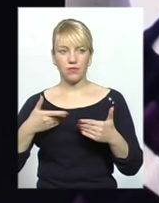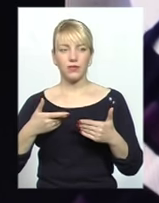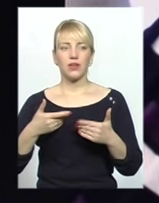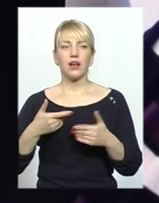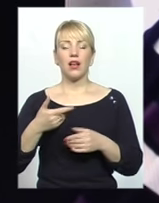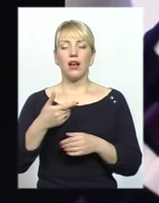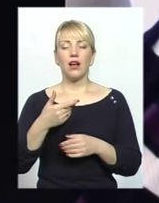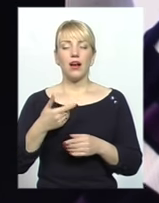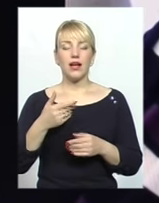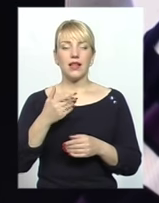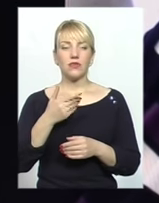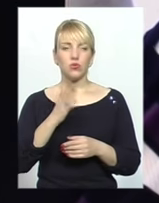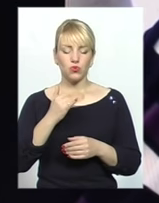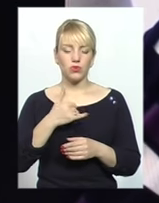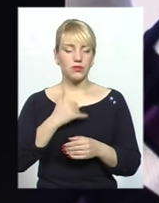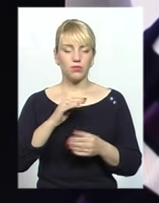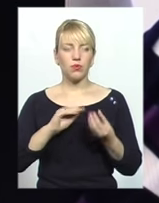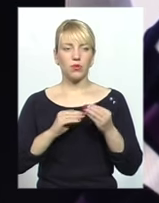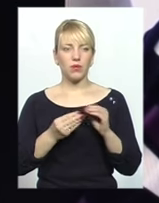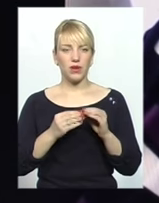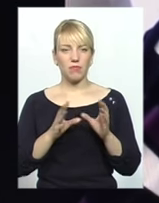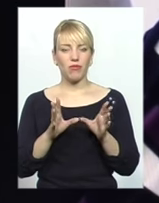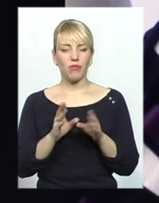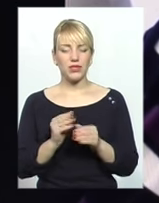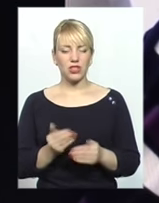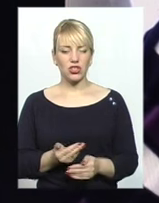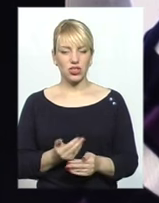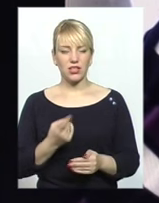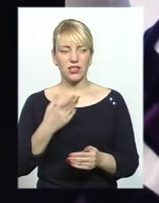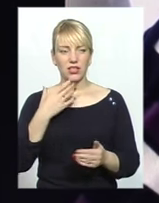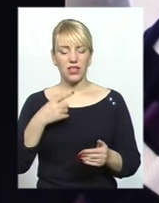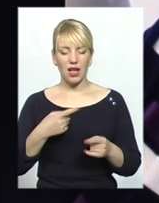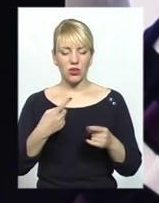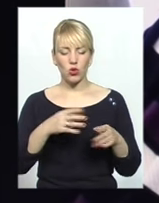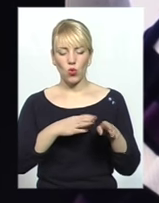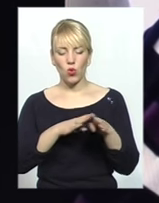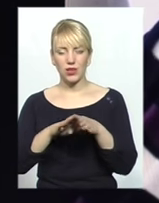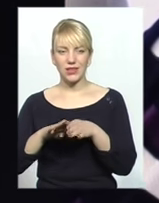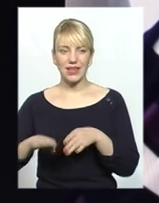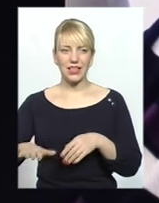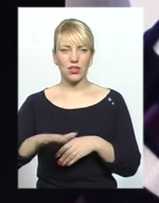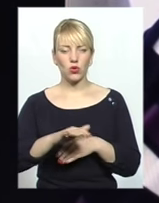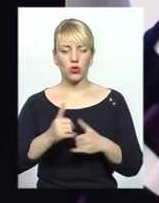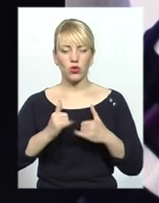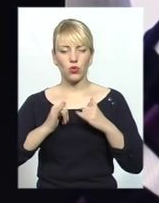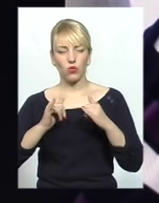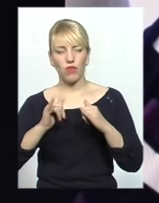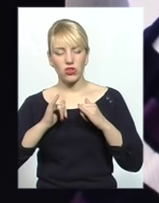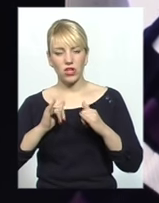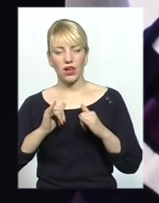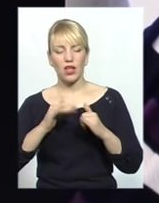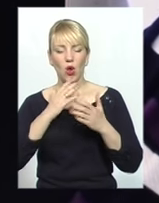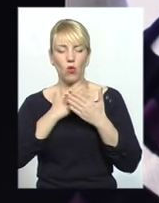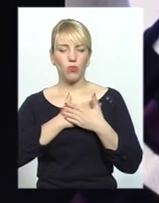нам буде проблематично жити з ними на одній території і вважати і любити друг друга.